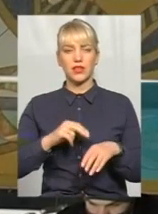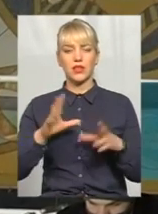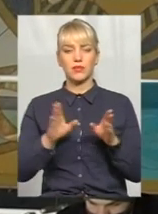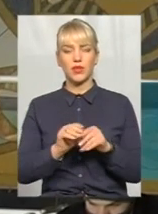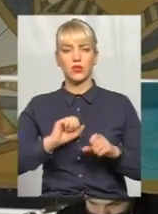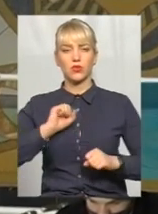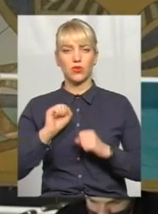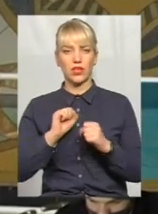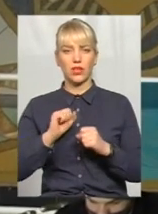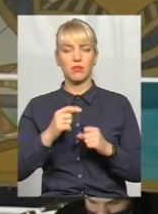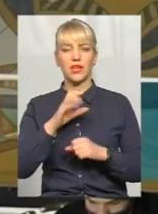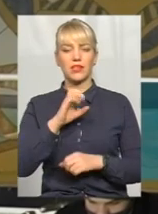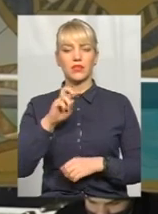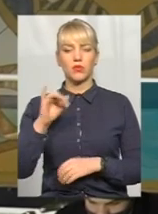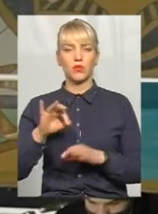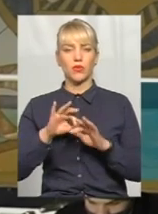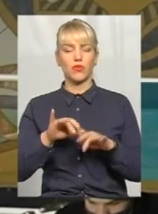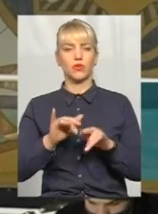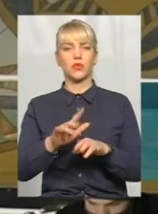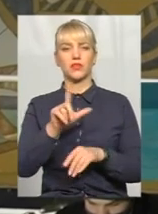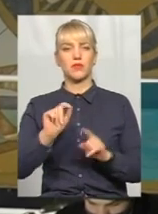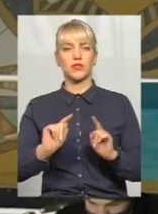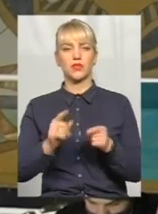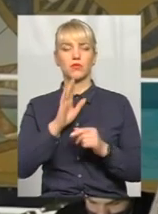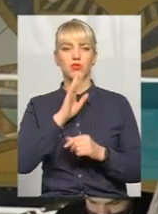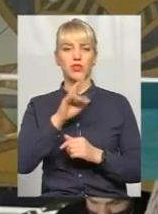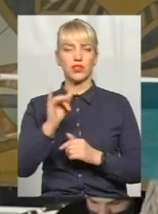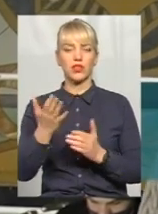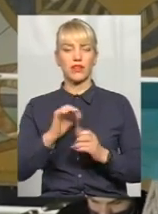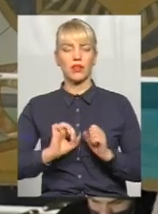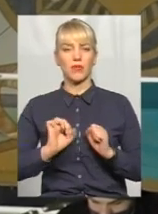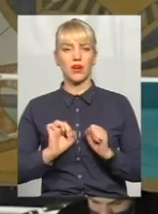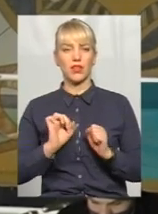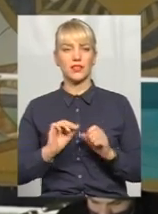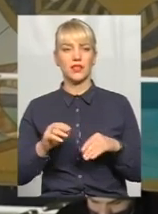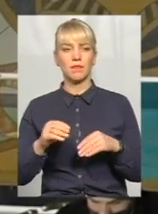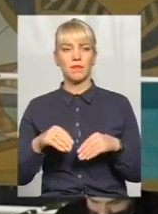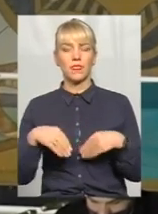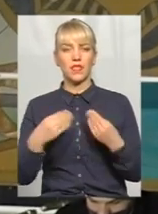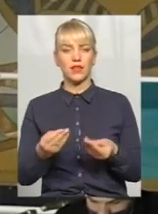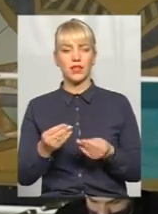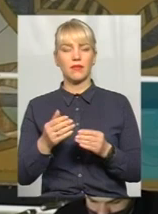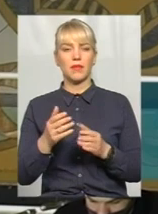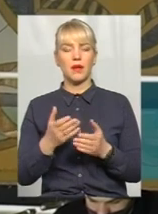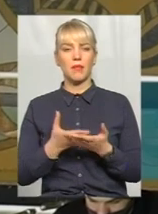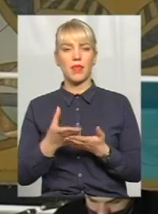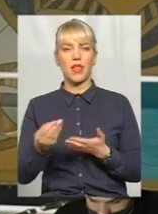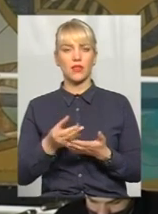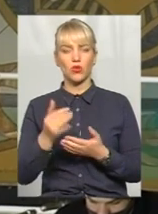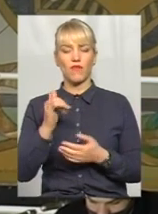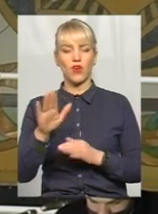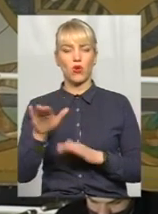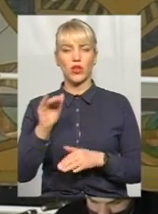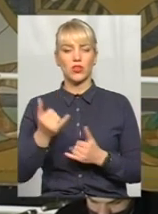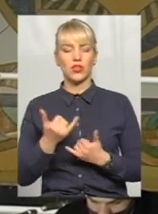колегами з СБУ провели операцію по затриманню жінки, яка намагалася дати в платну оренду для жабрикування